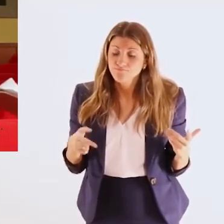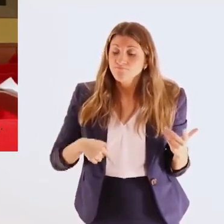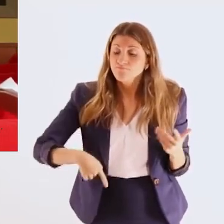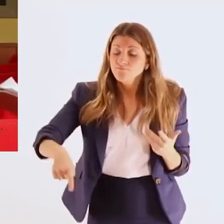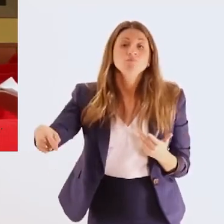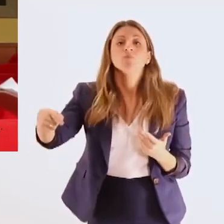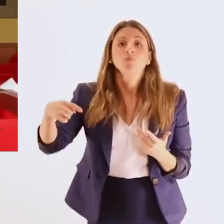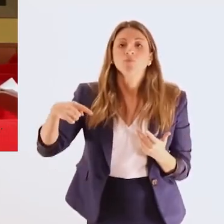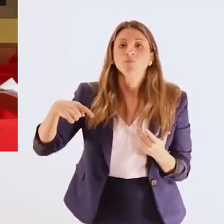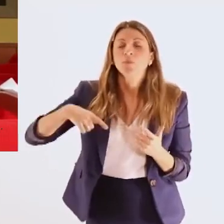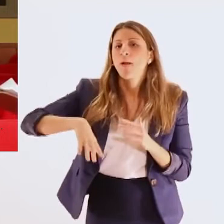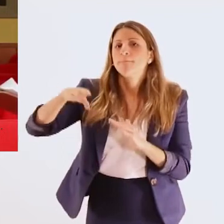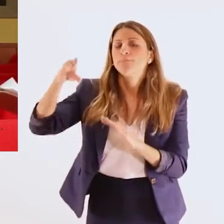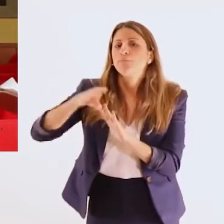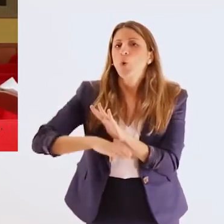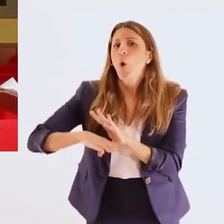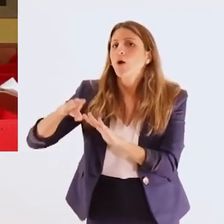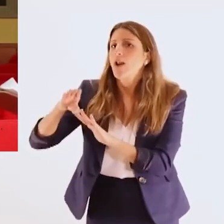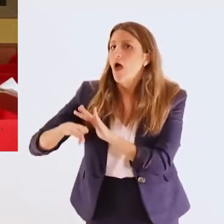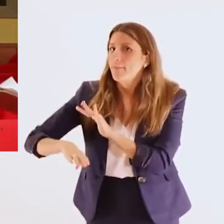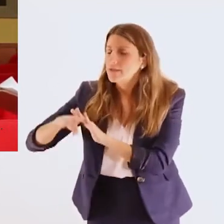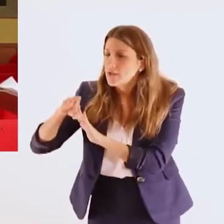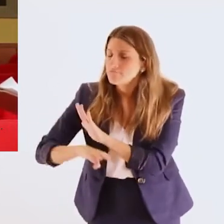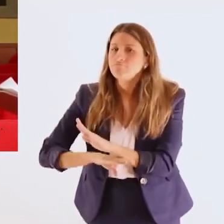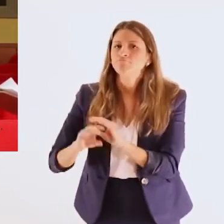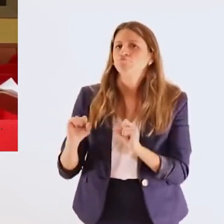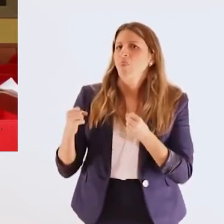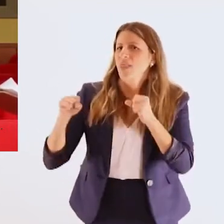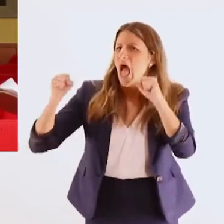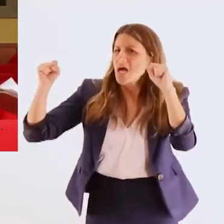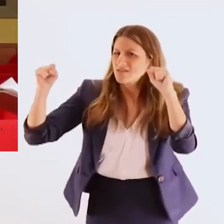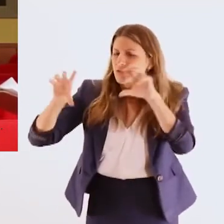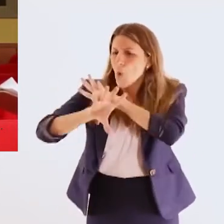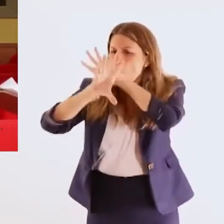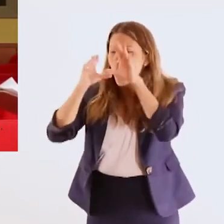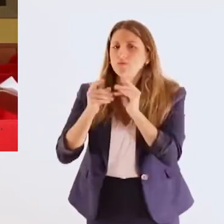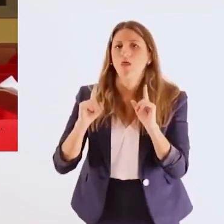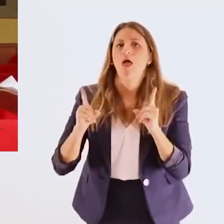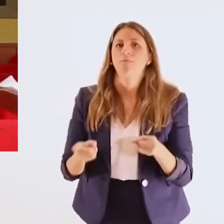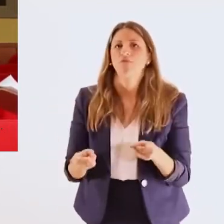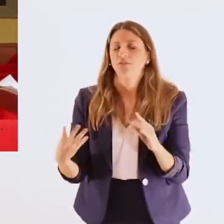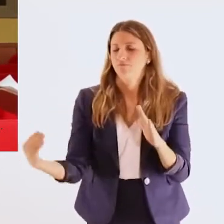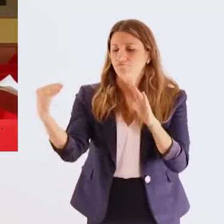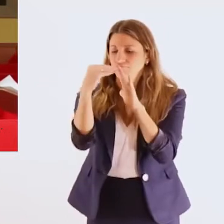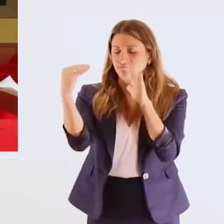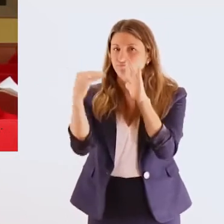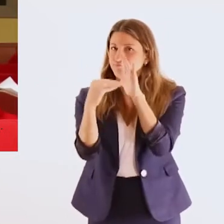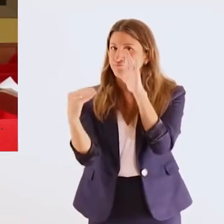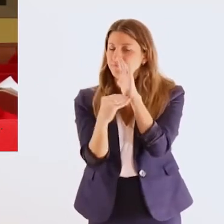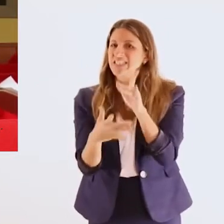δεδομένου ότι οι δράσεις, οι ενέργειες, οι